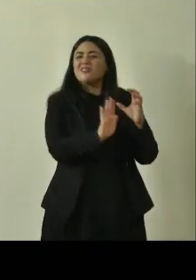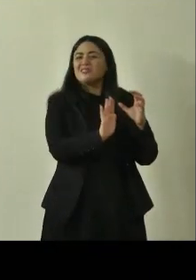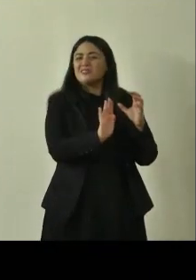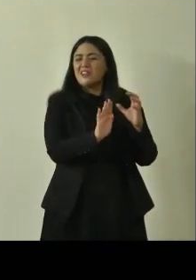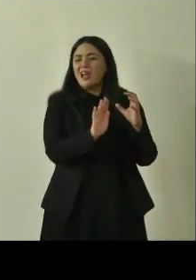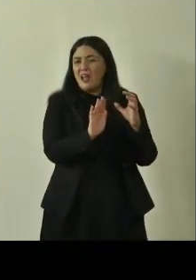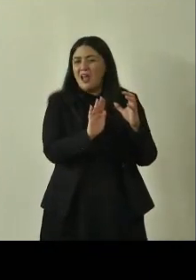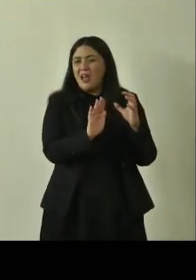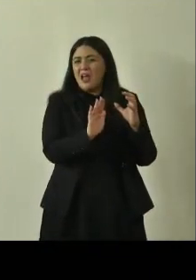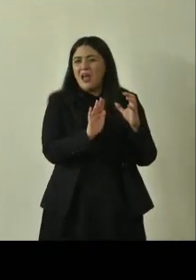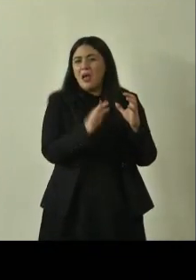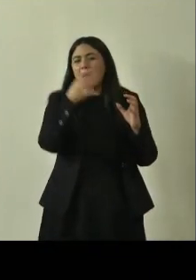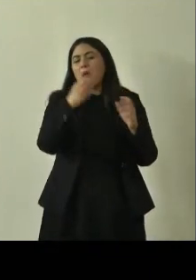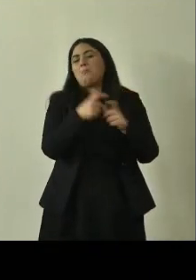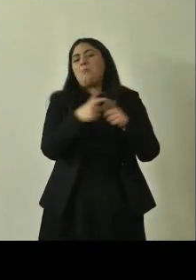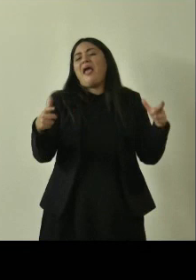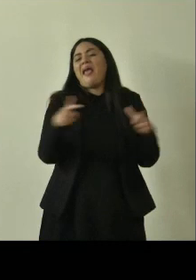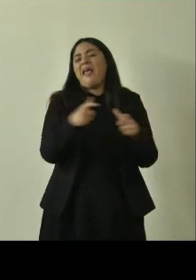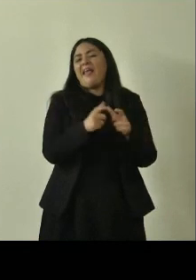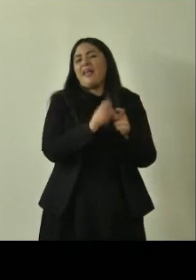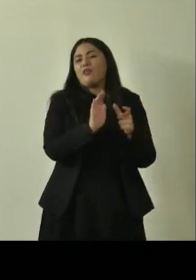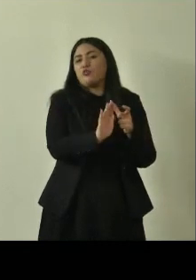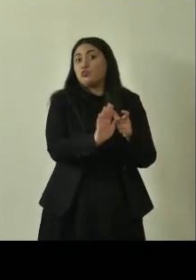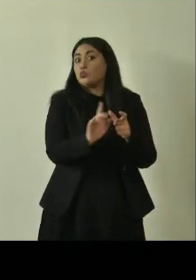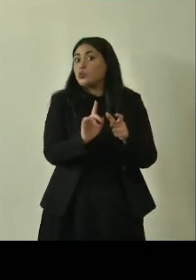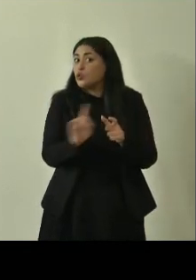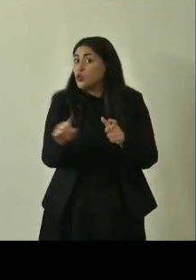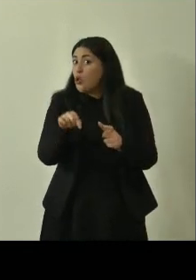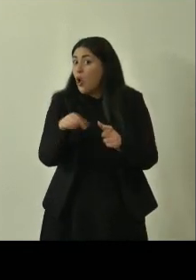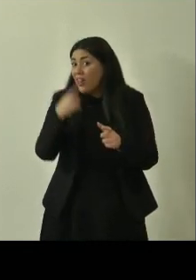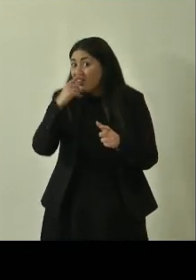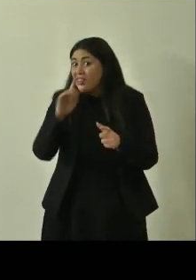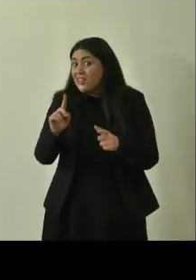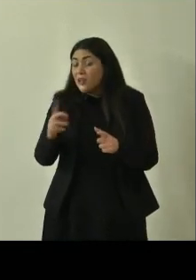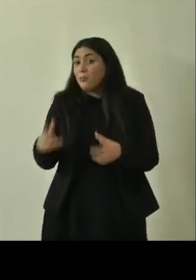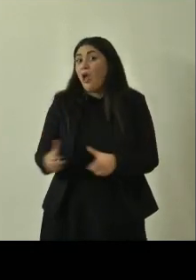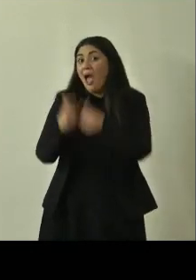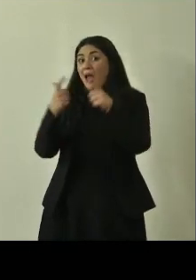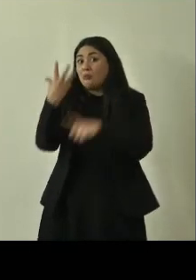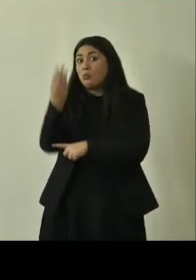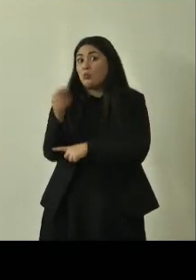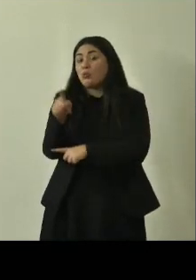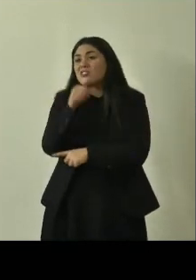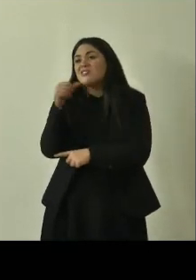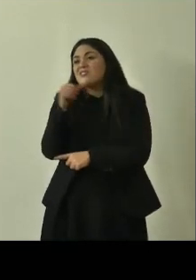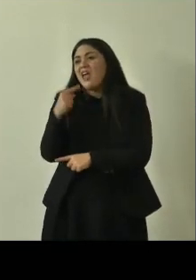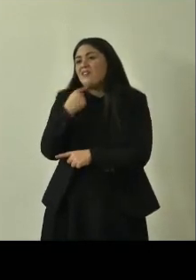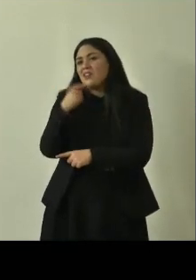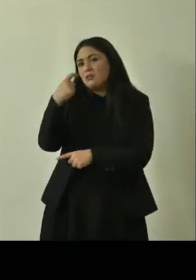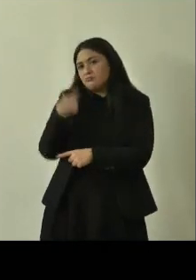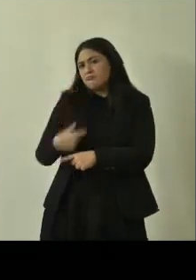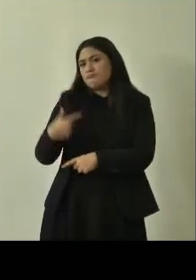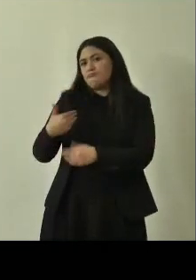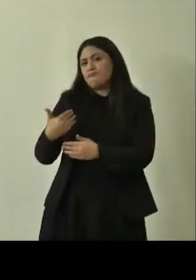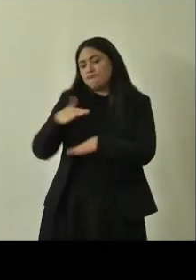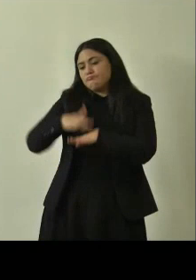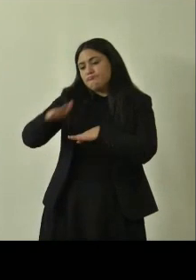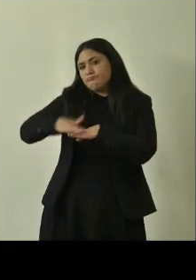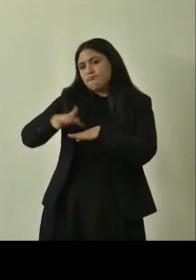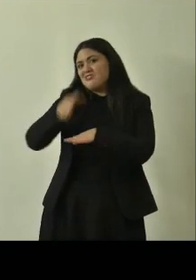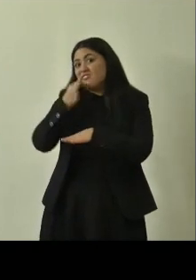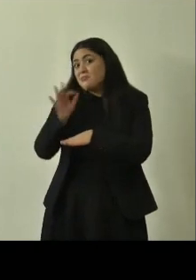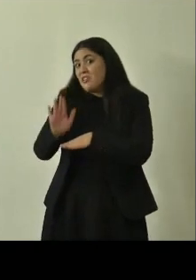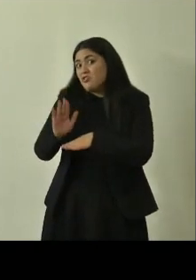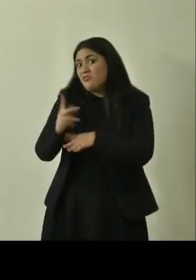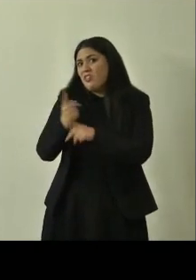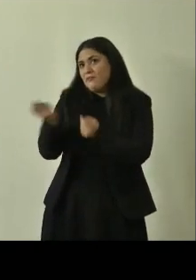paese no, in questi casi bisogna avere del personale specializzato perché queste piante non si